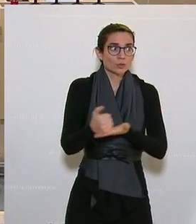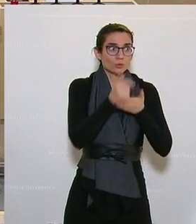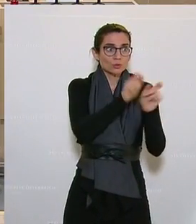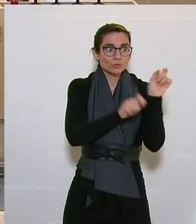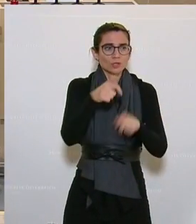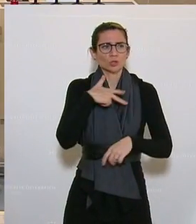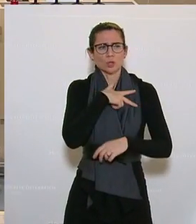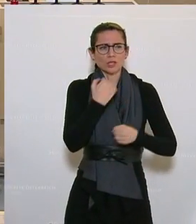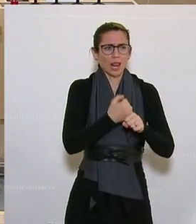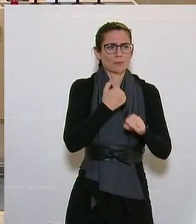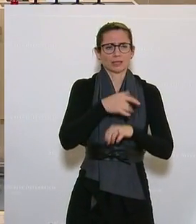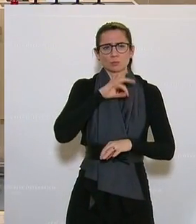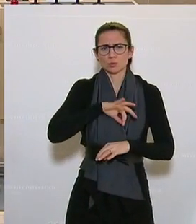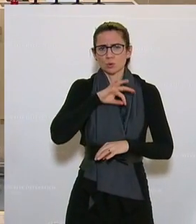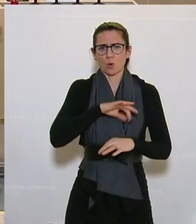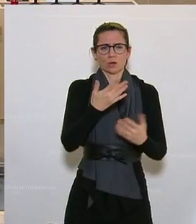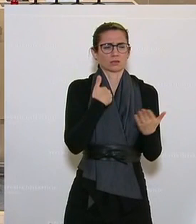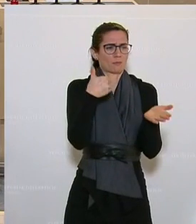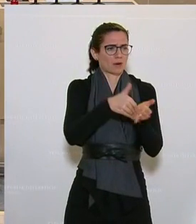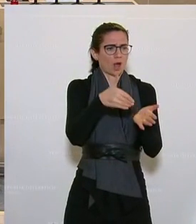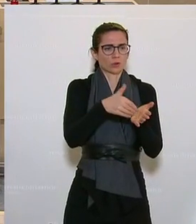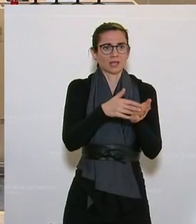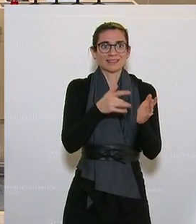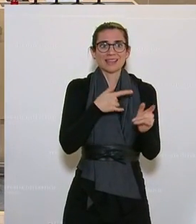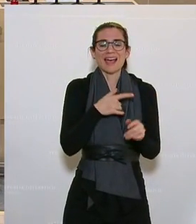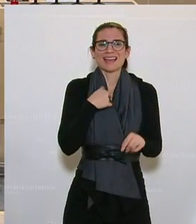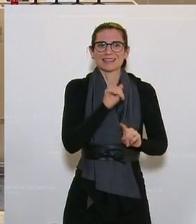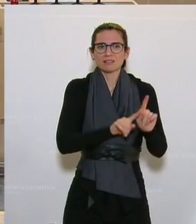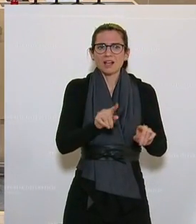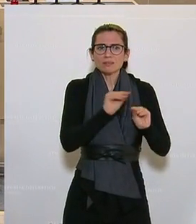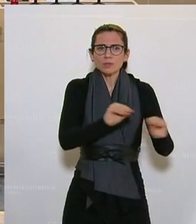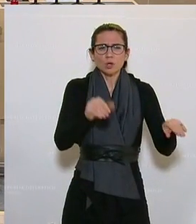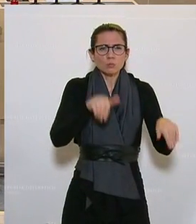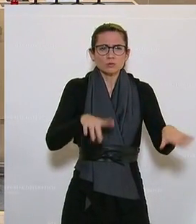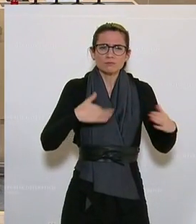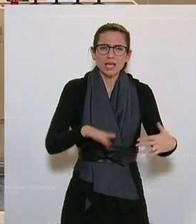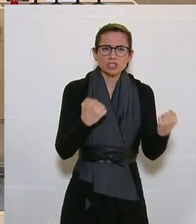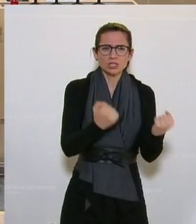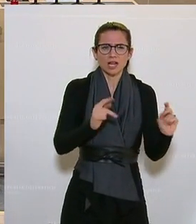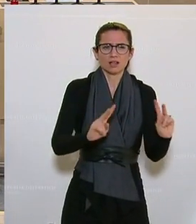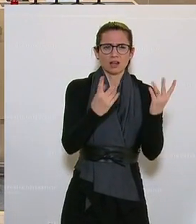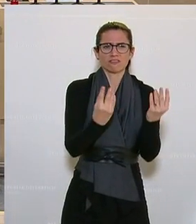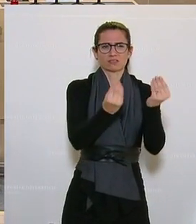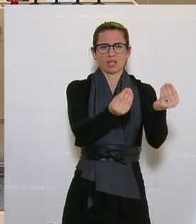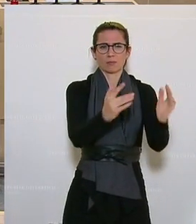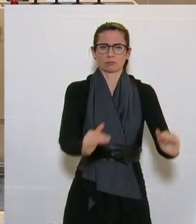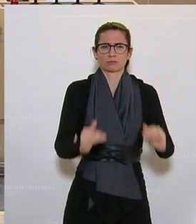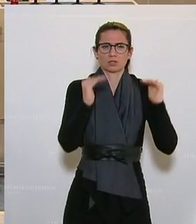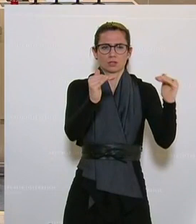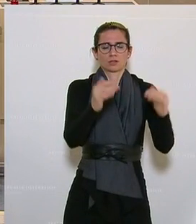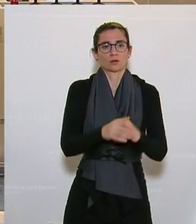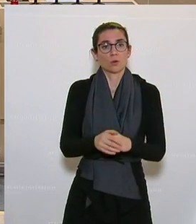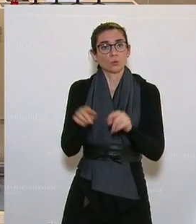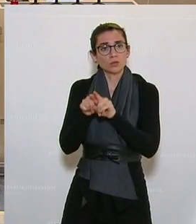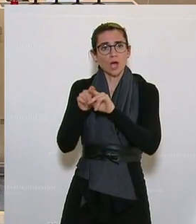Sozialarbeiter, Psychologinnen, mehr eine Aufwertung der Elementarpädagogik und Stärkung der Elementarpädagogik, Themen zur Matura